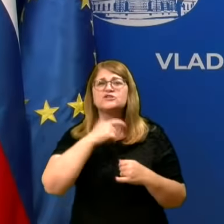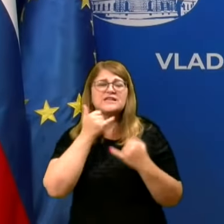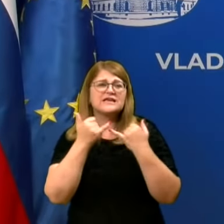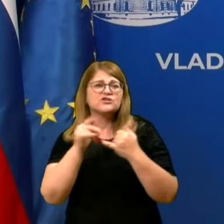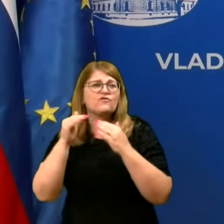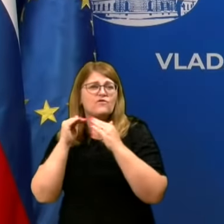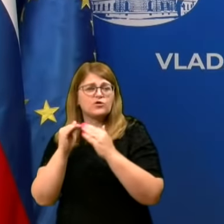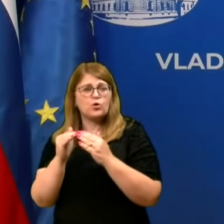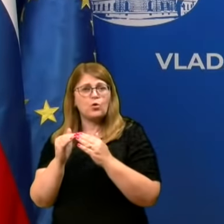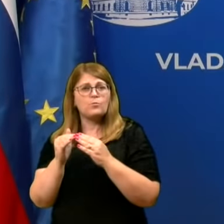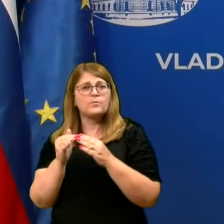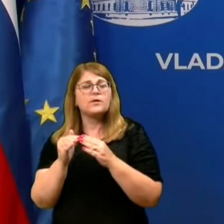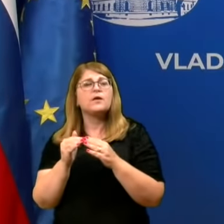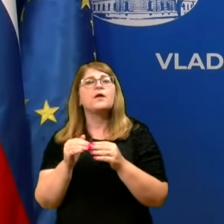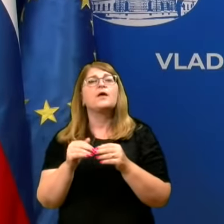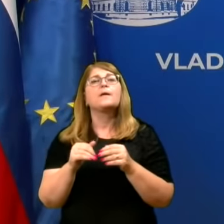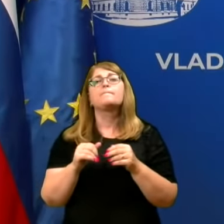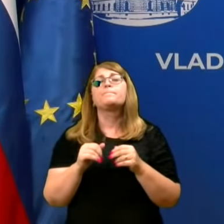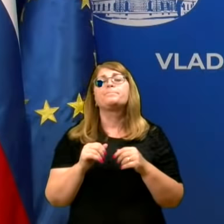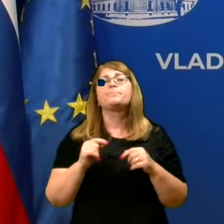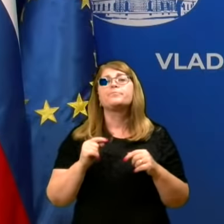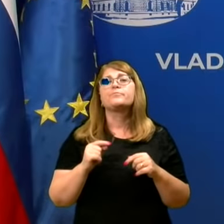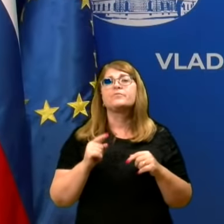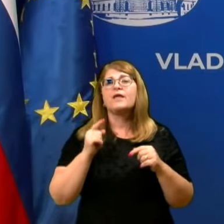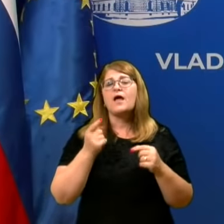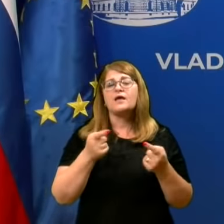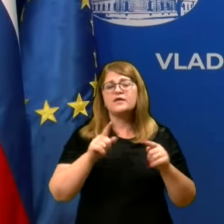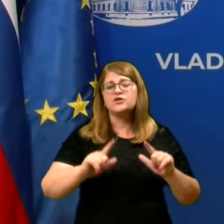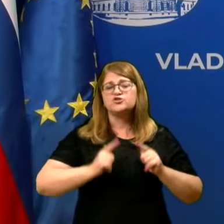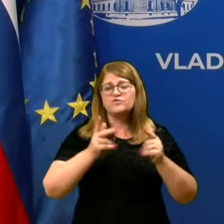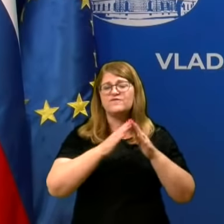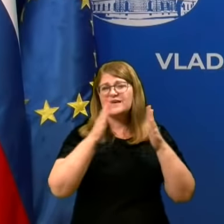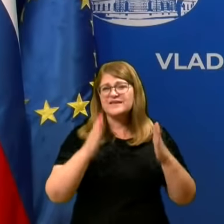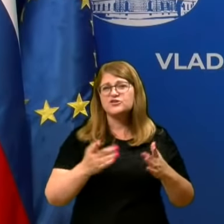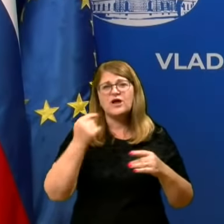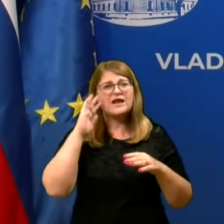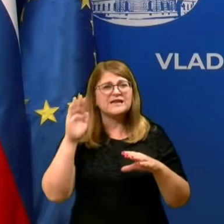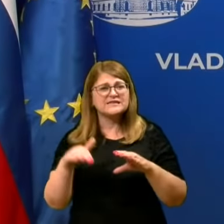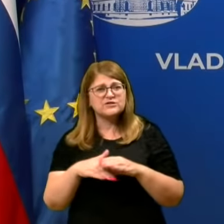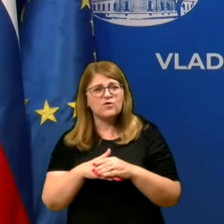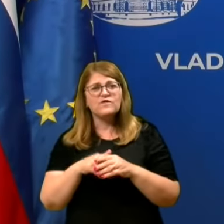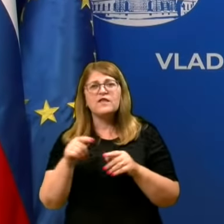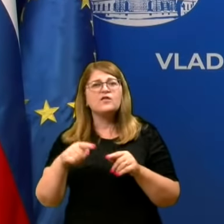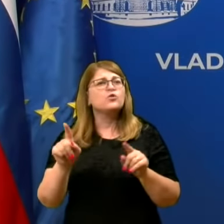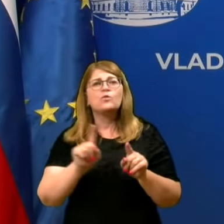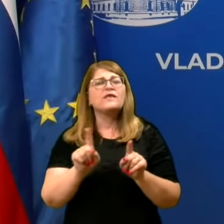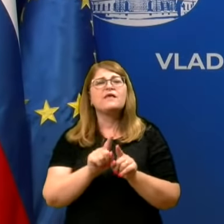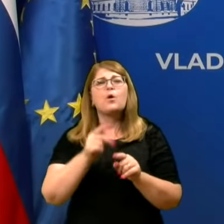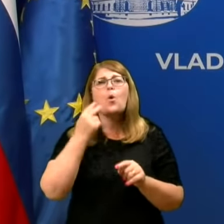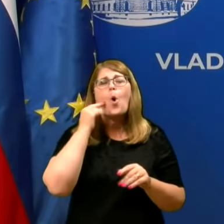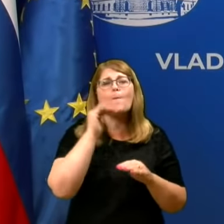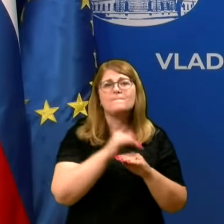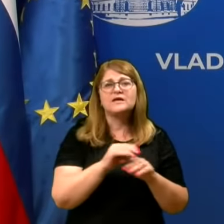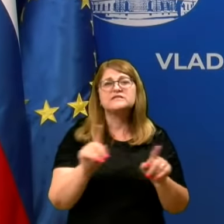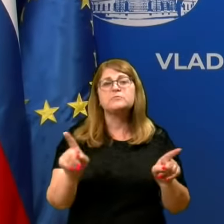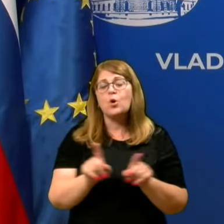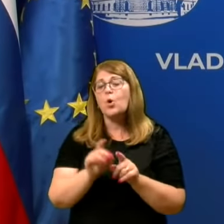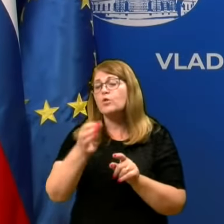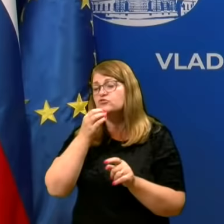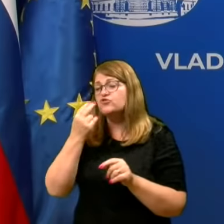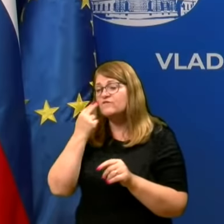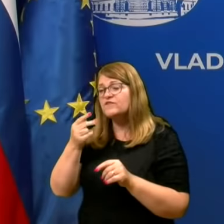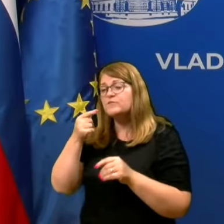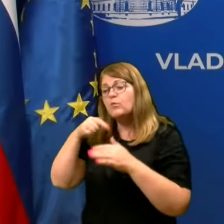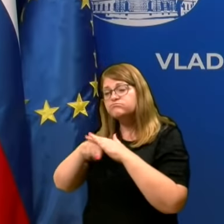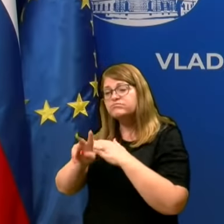na domu so relnjivi, ampak tam živimo po hišek postanovanjih, po dva, tri, se pravi, te svoji niso tako na očeh, kot če zaide ta okužba v neko populacijo.